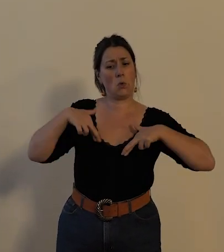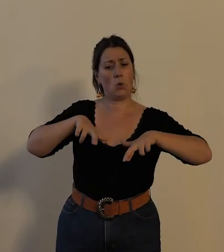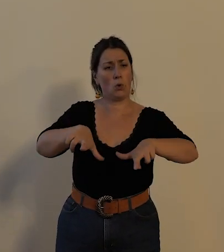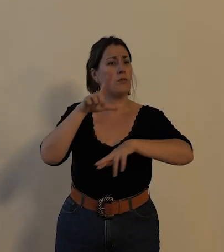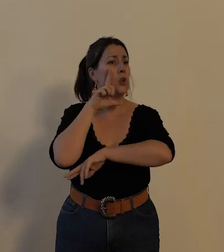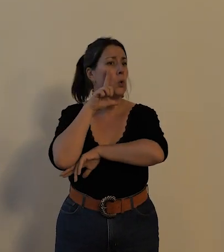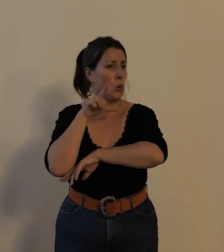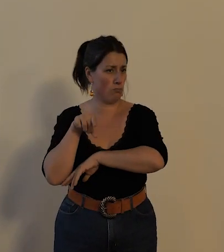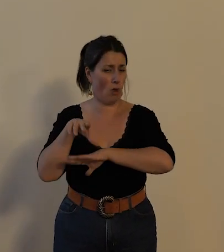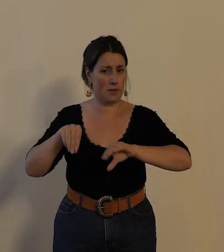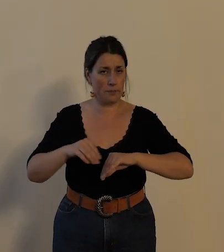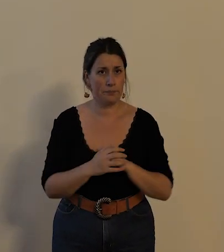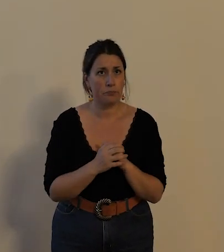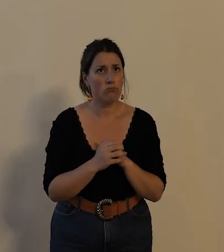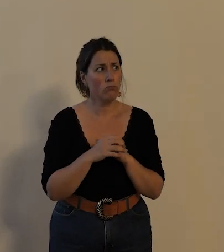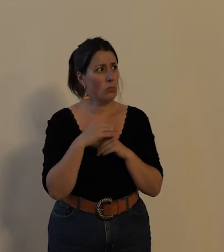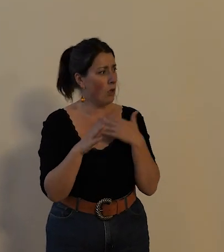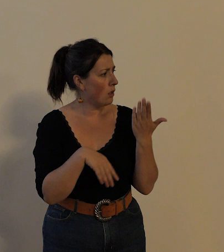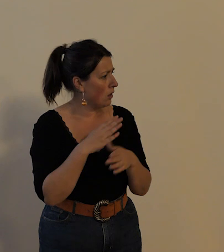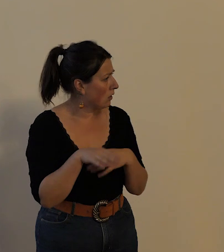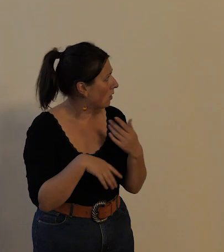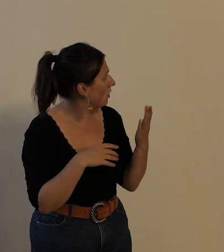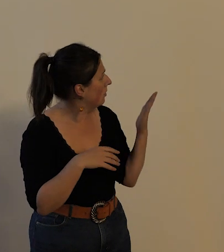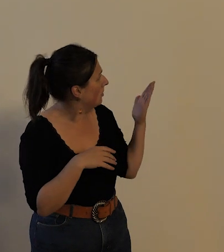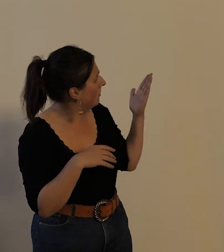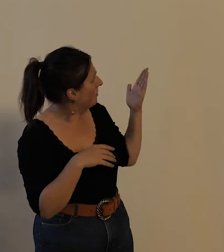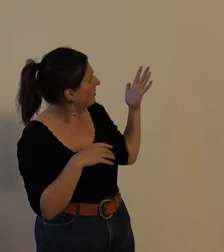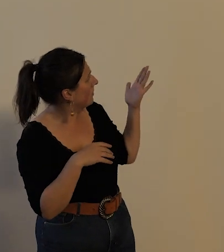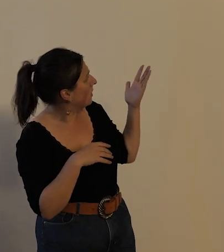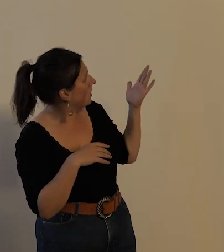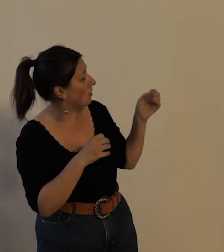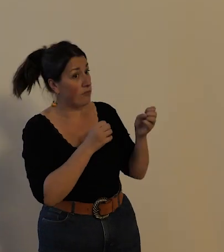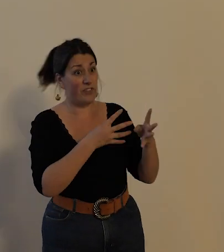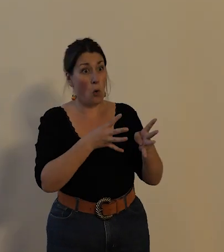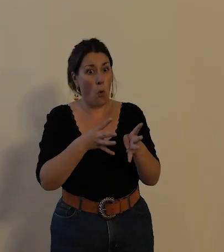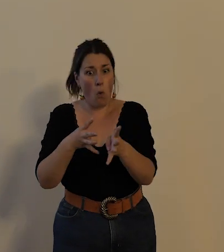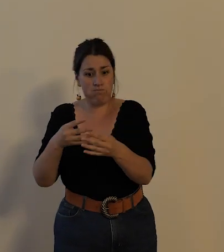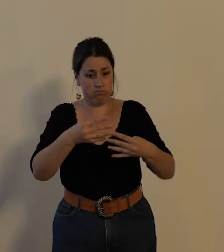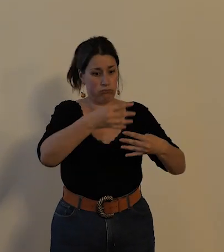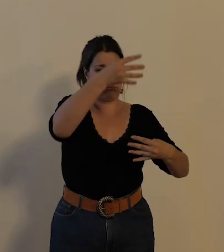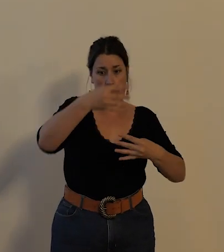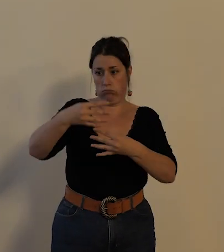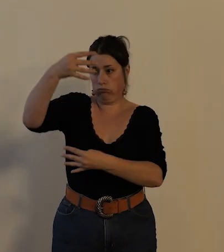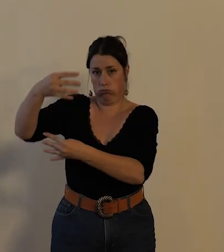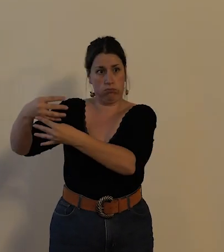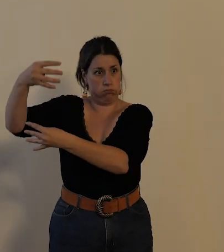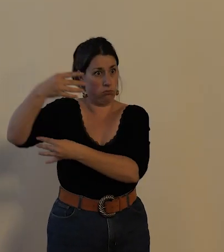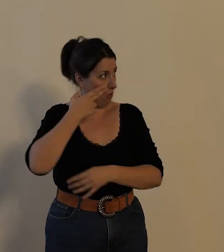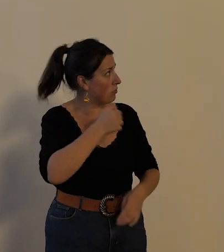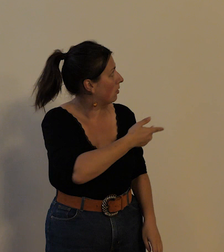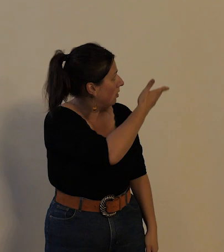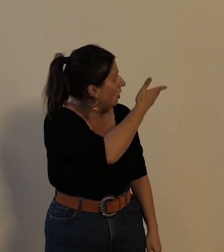il réalise donc vous avez vu le nombre de bicyclettes qui sont installées devant sa devanture il réalise des